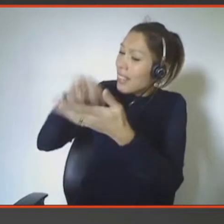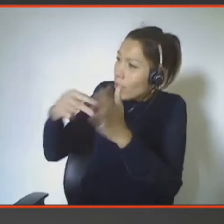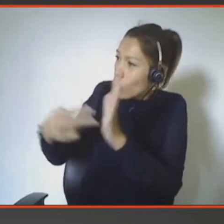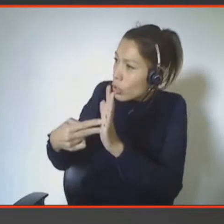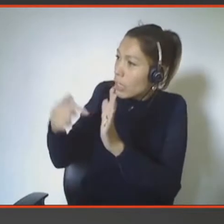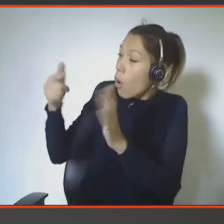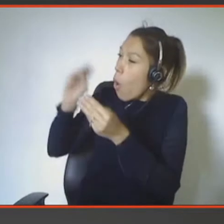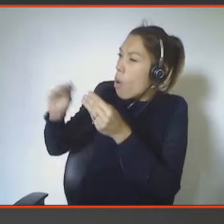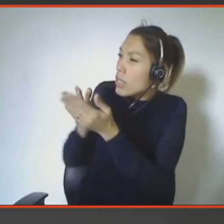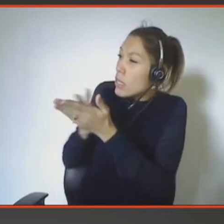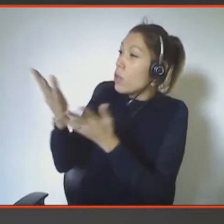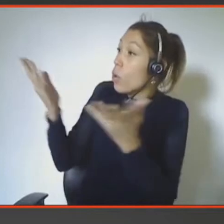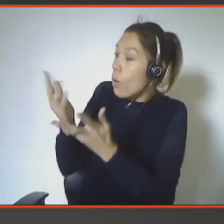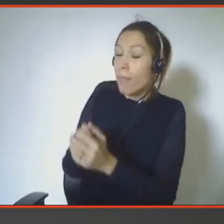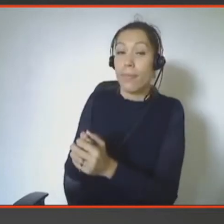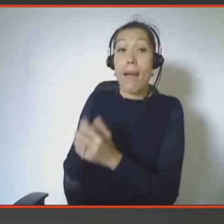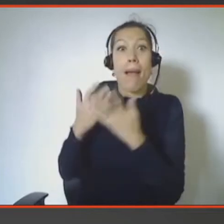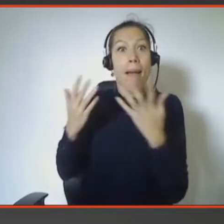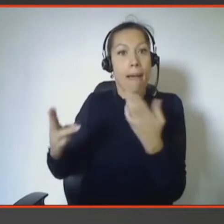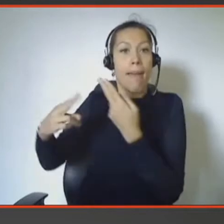ces réponses-là, il y avait de nouveau effectivement